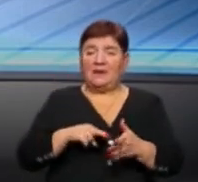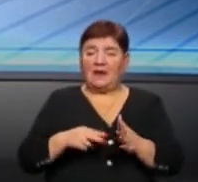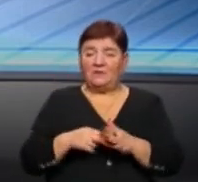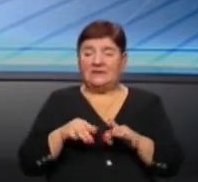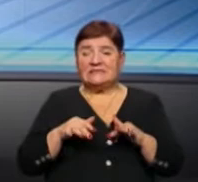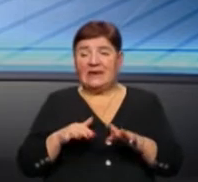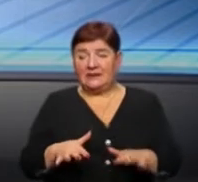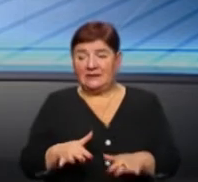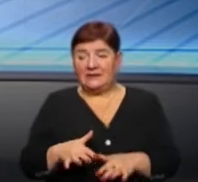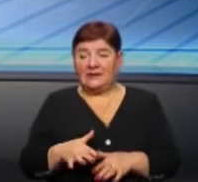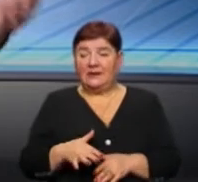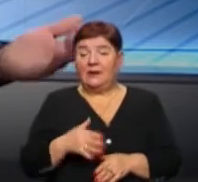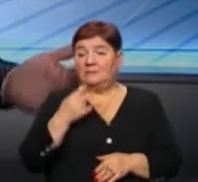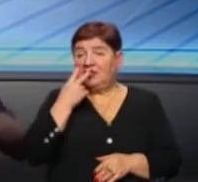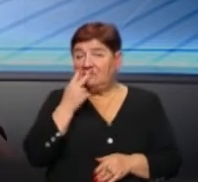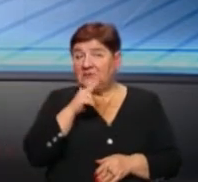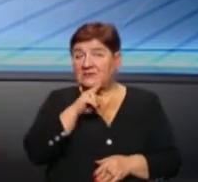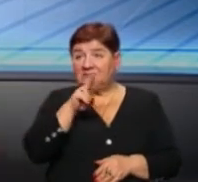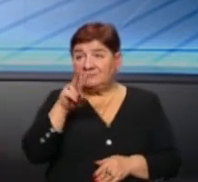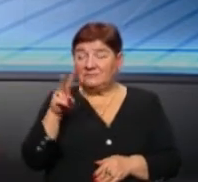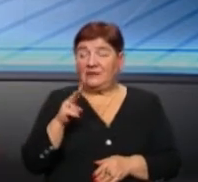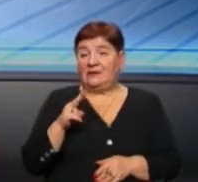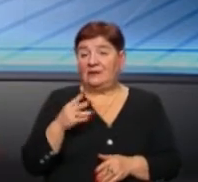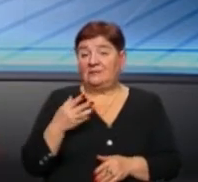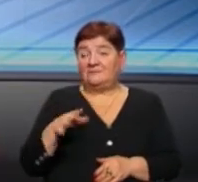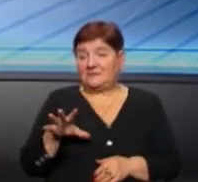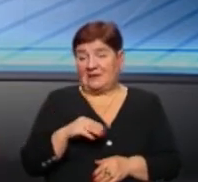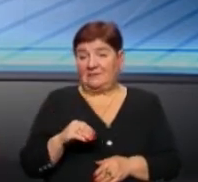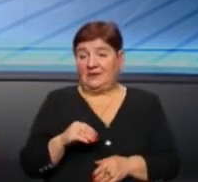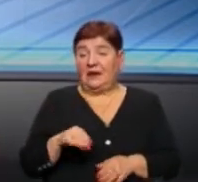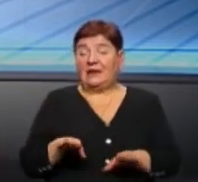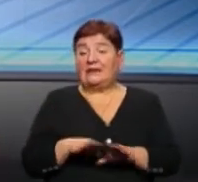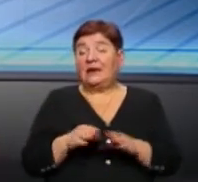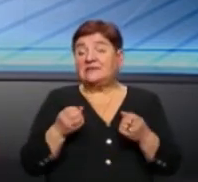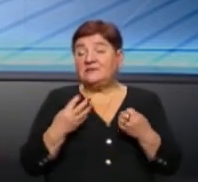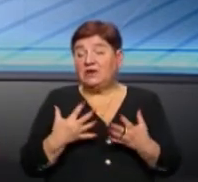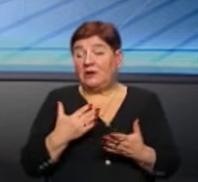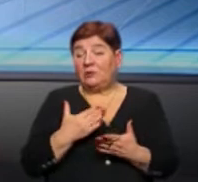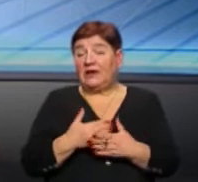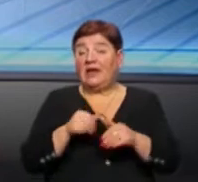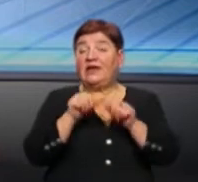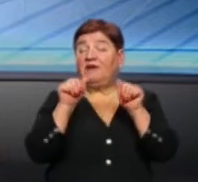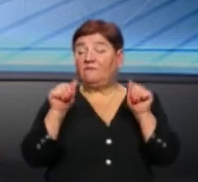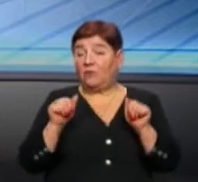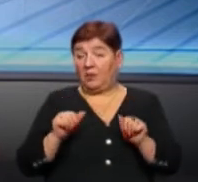позаплановий захід, звертають увагу і все. Так, звичайно, є і форма